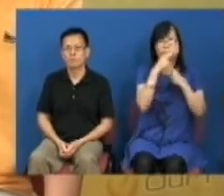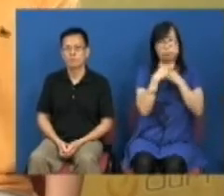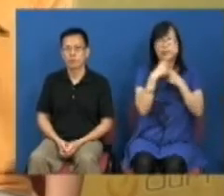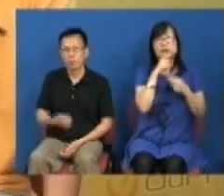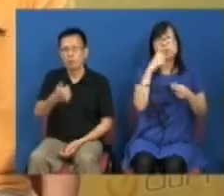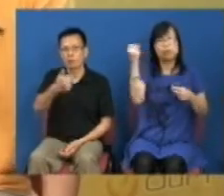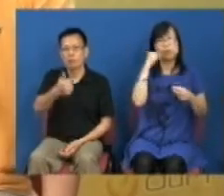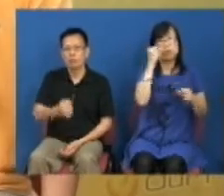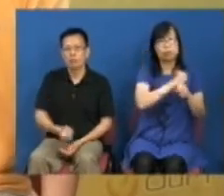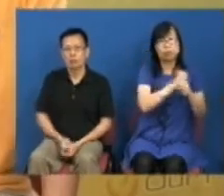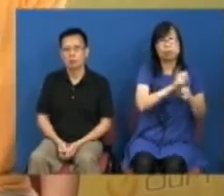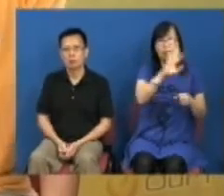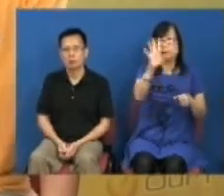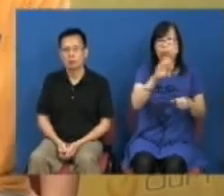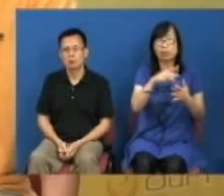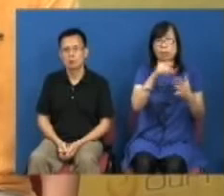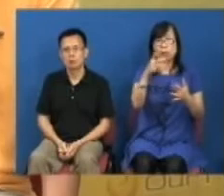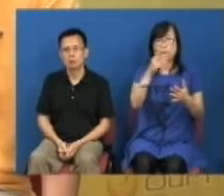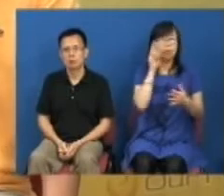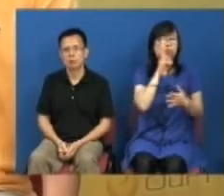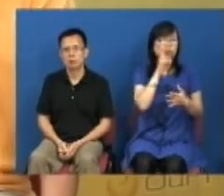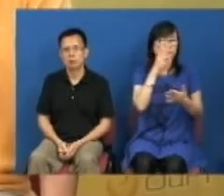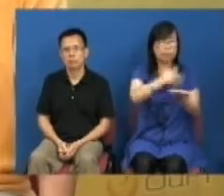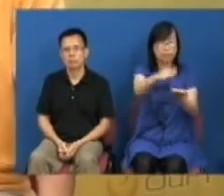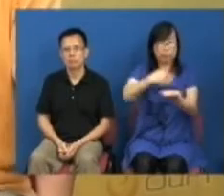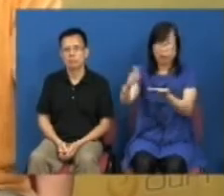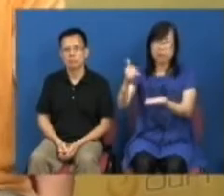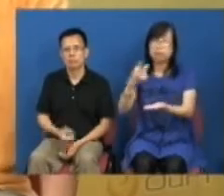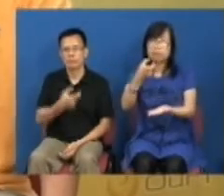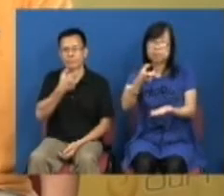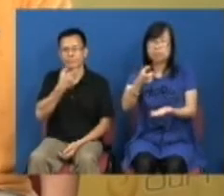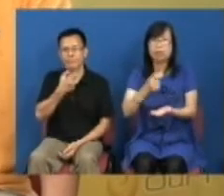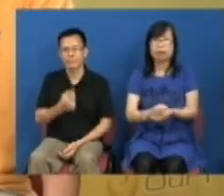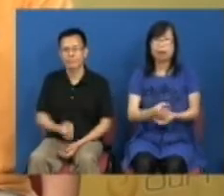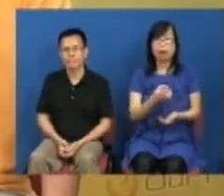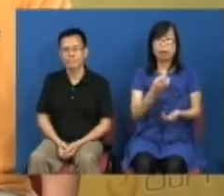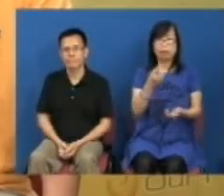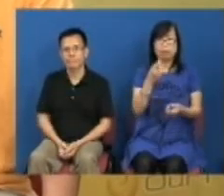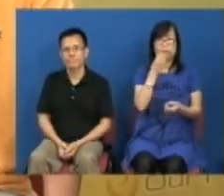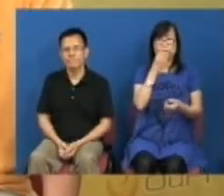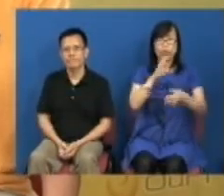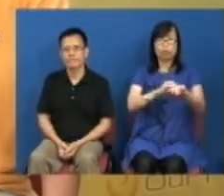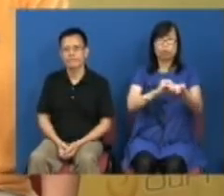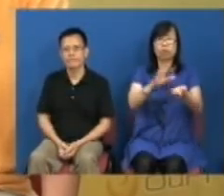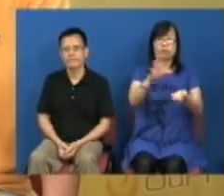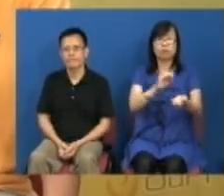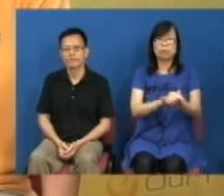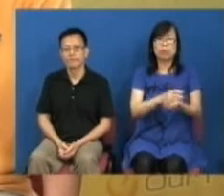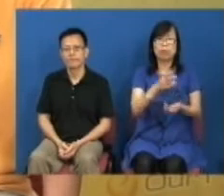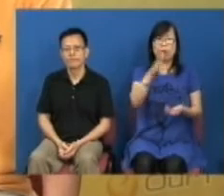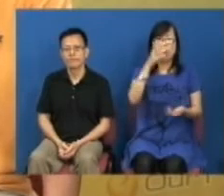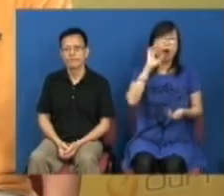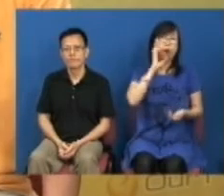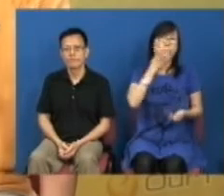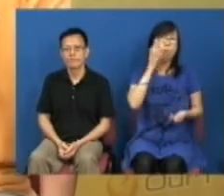做的他选择不做又好像派遣方案你会看到你猪肉在前澳门政府不止做了一年做了两